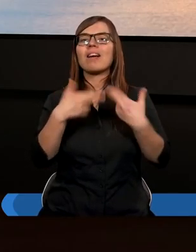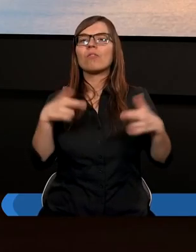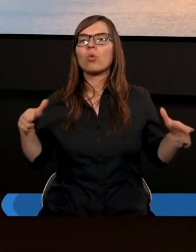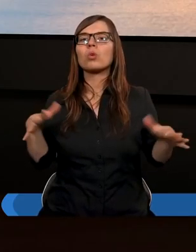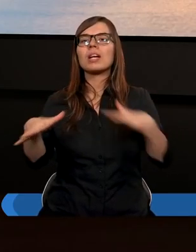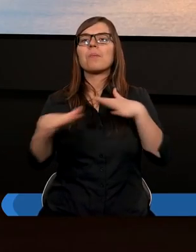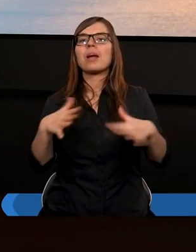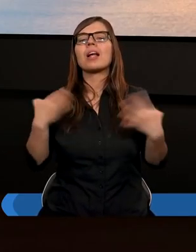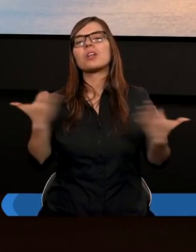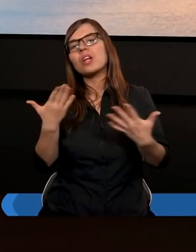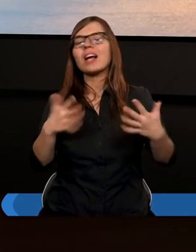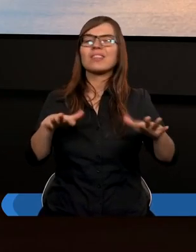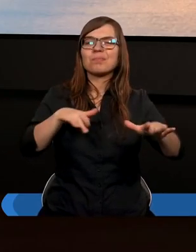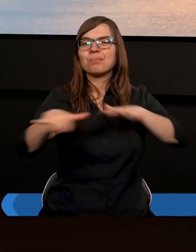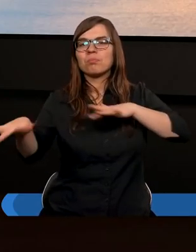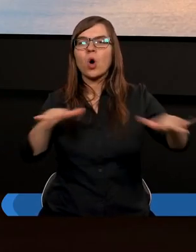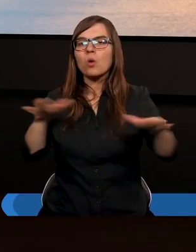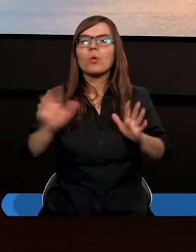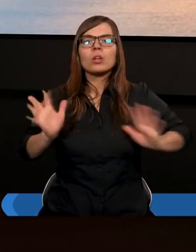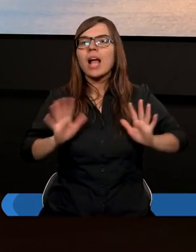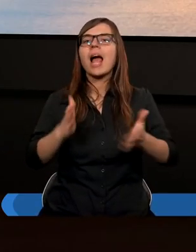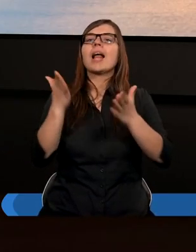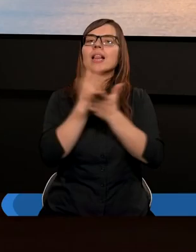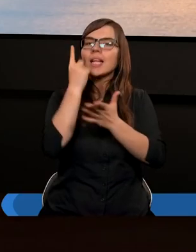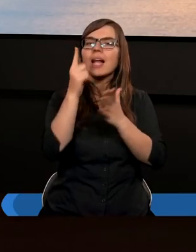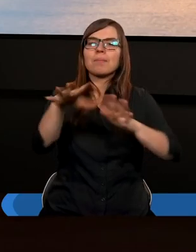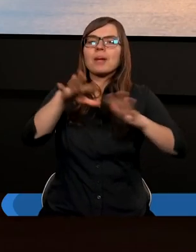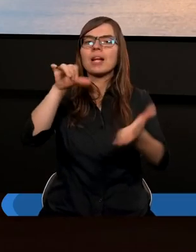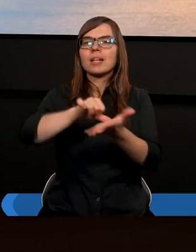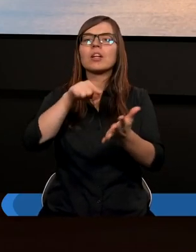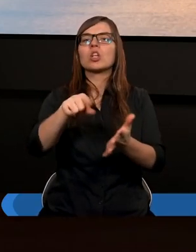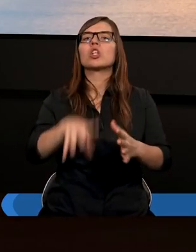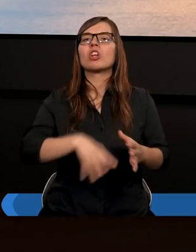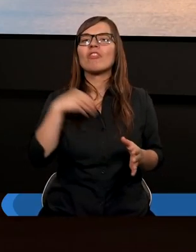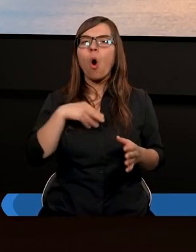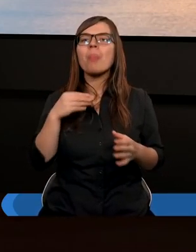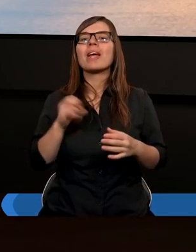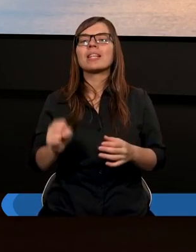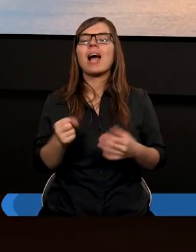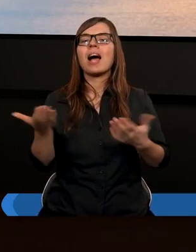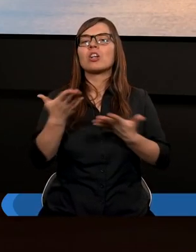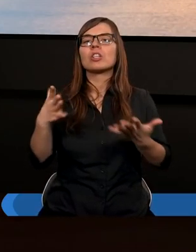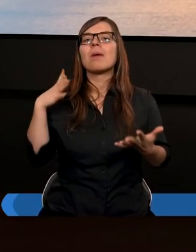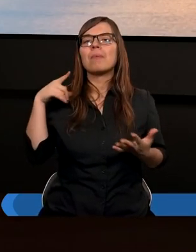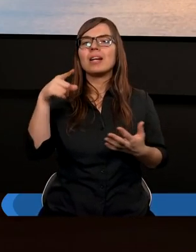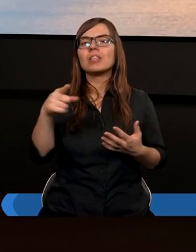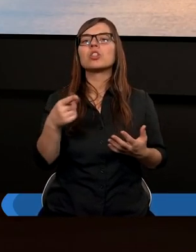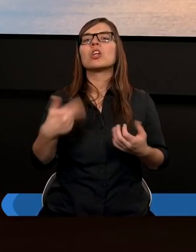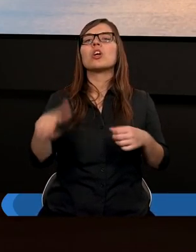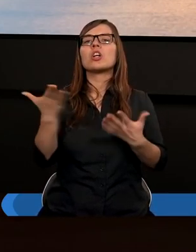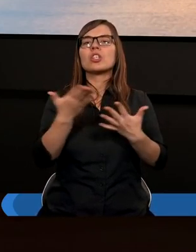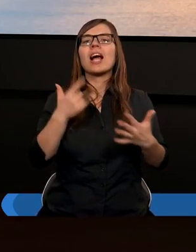miejscach gdzieś tam rozproszone, tylko przy świątyni, tam, gdzie byli ci, gdzie